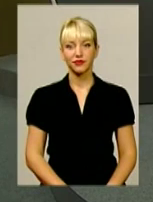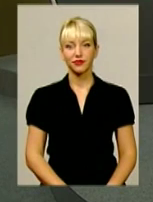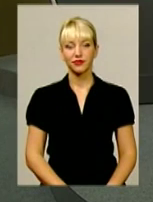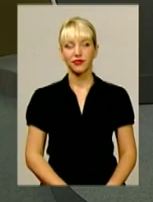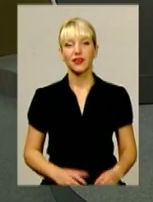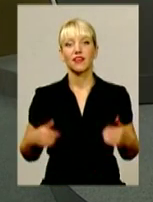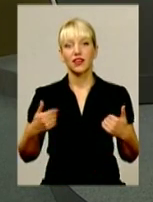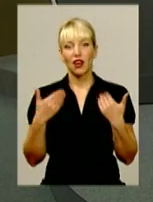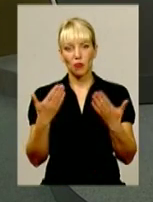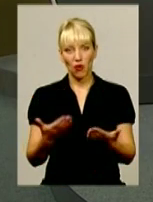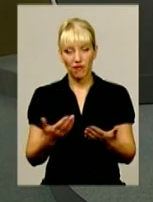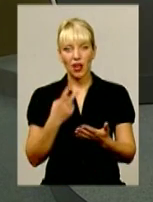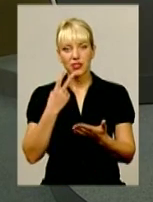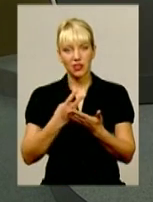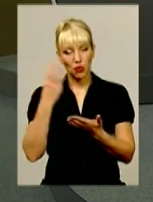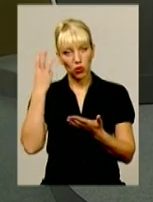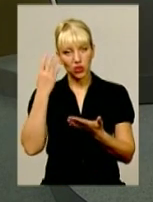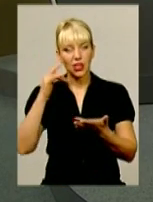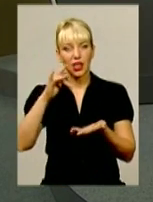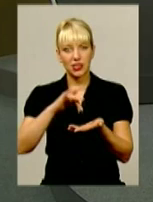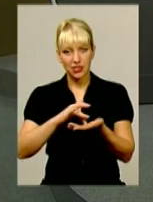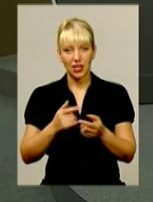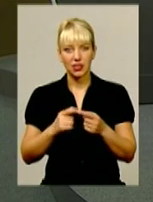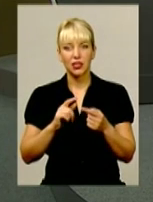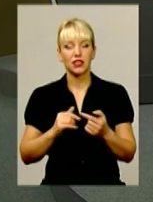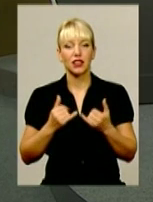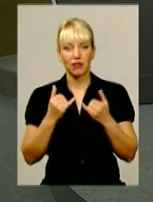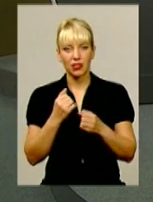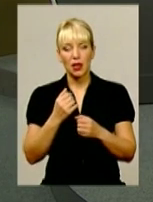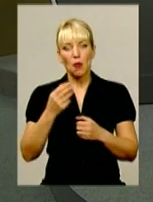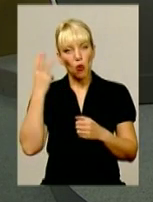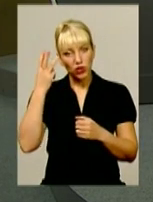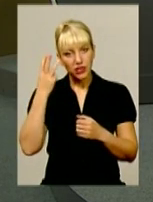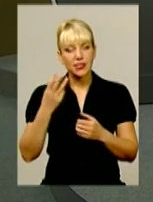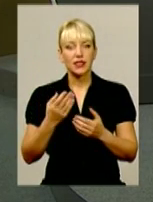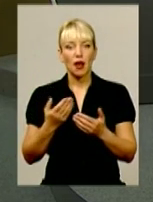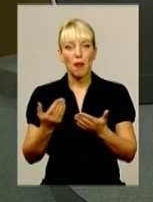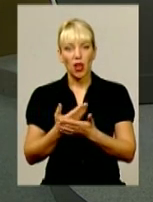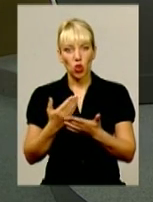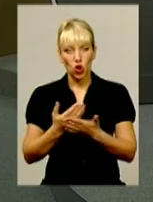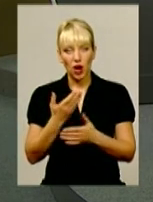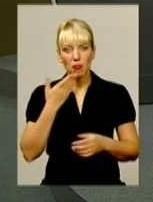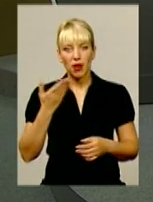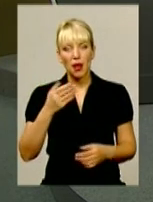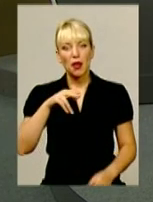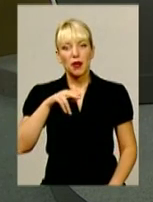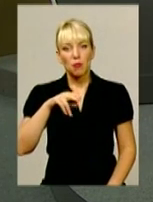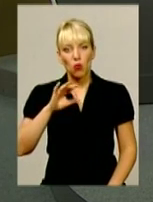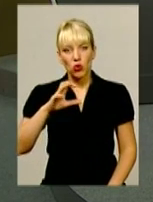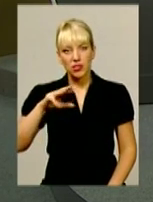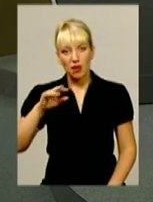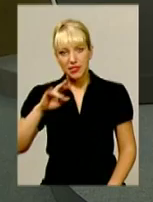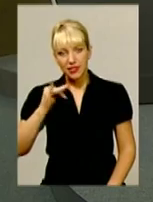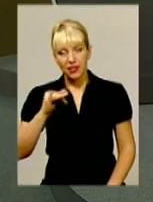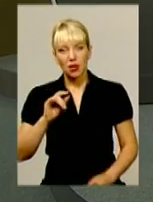Вітаємо вас в ефірі телеканалу Поділля-Центр, Подільська панорама. У студії Віталій Постемський з перекладом на жестову мову